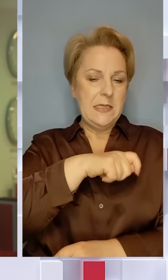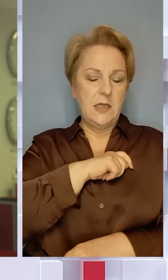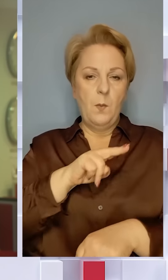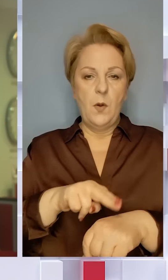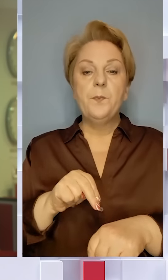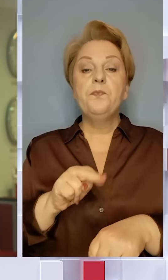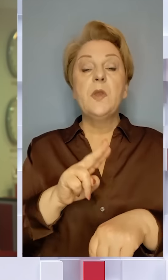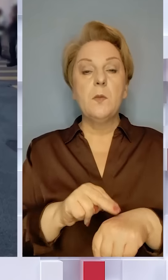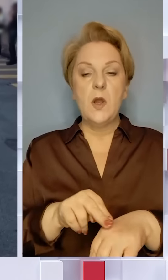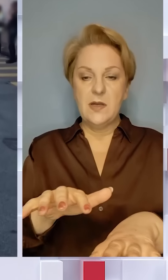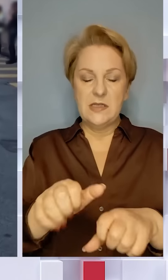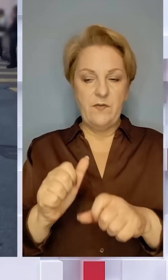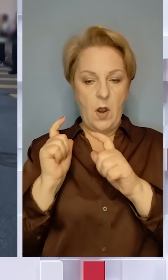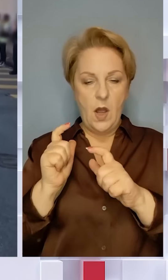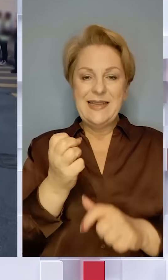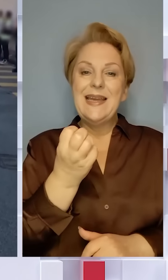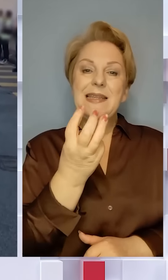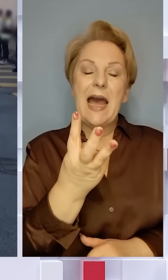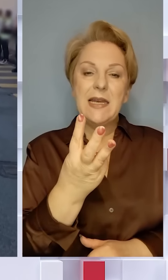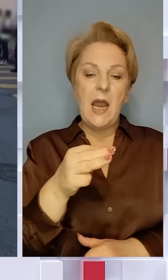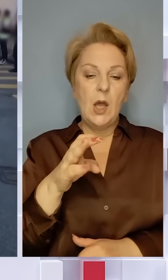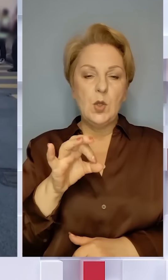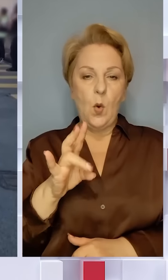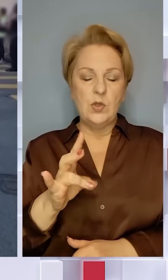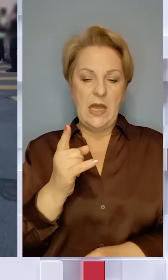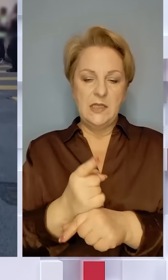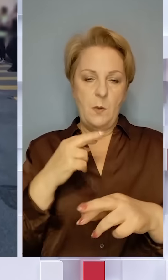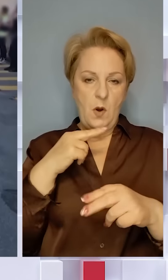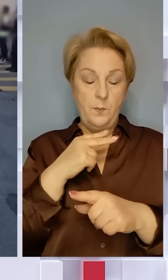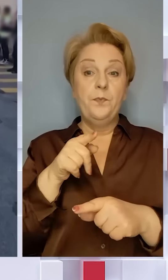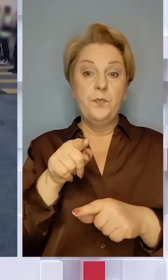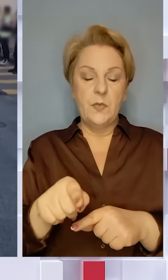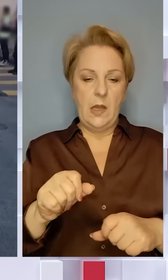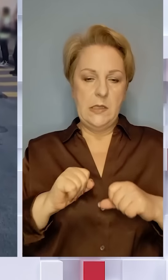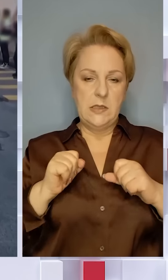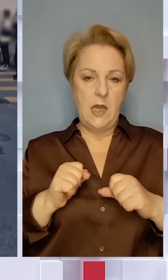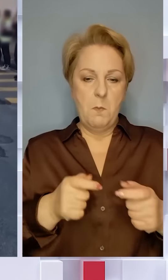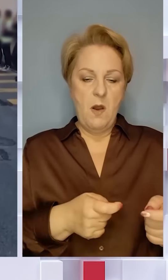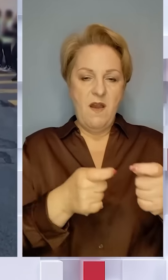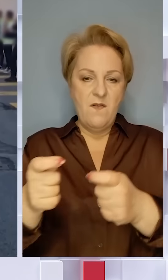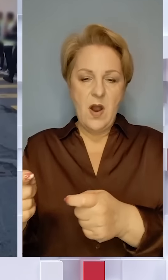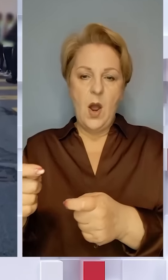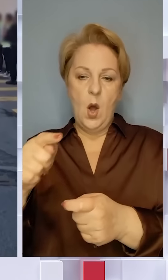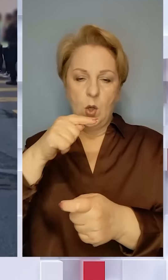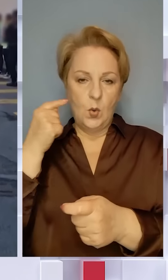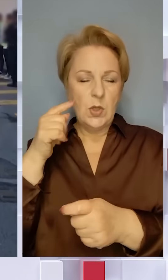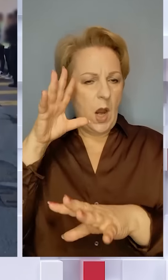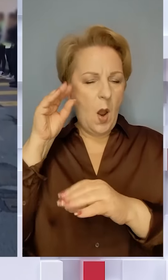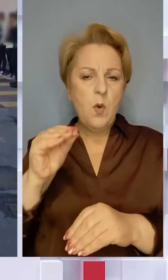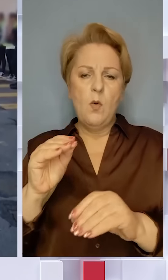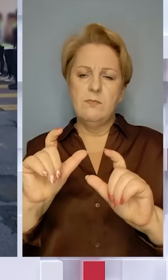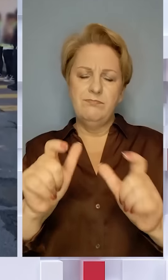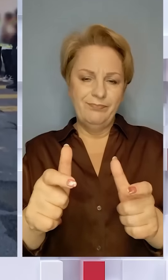поліції. Правоохоронці вилучили вантаж із 13 тонн заборонених хімікатів. Їх намагалися ввести до країн-агресорки, попри